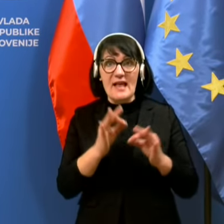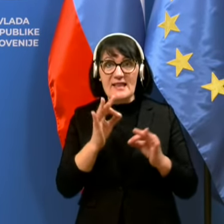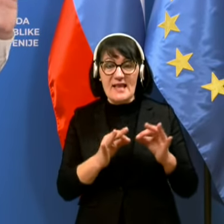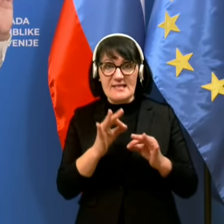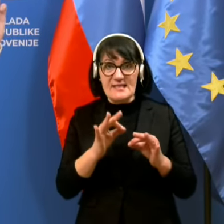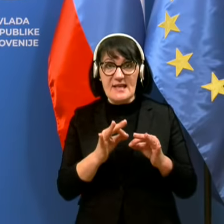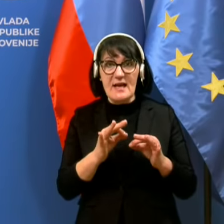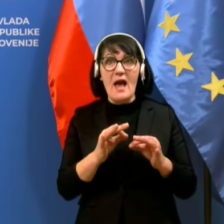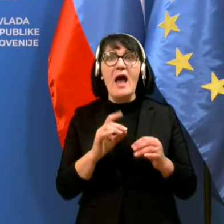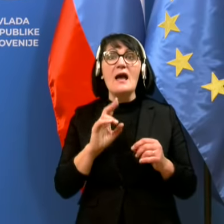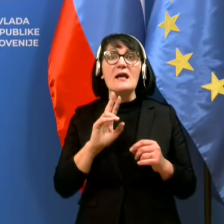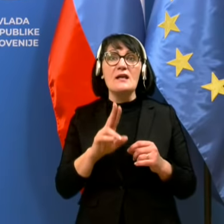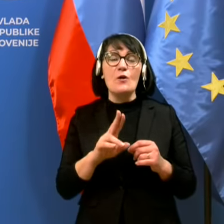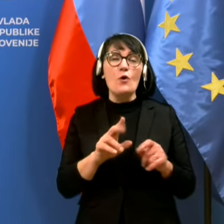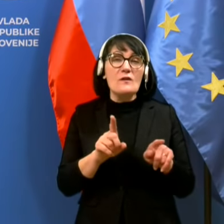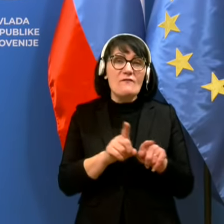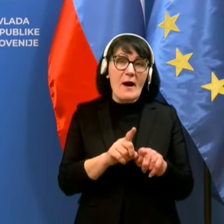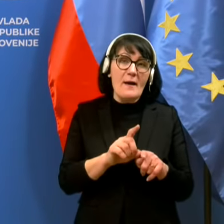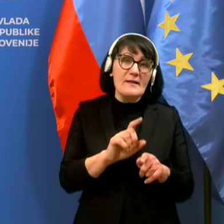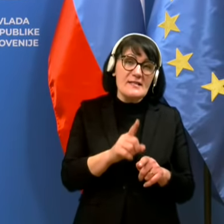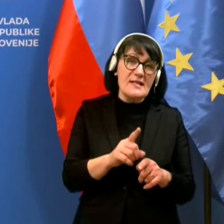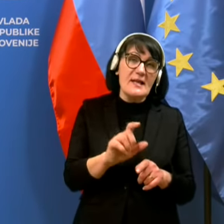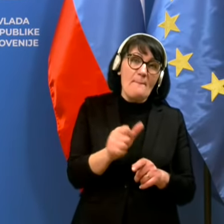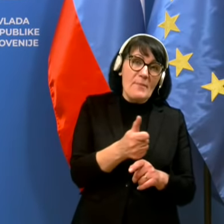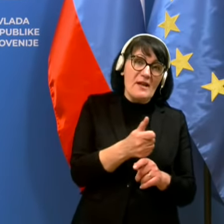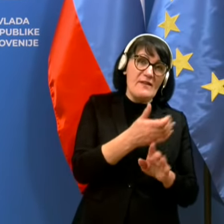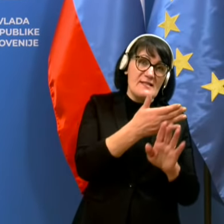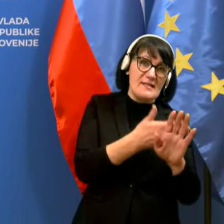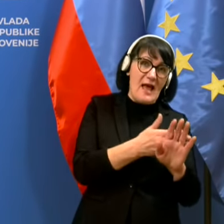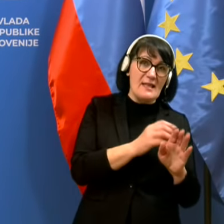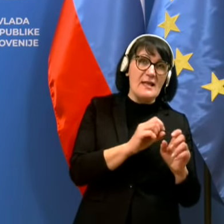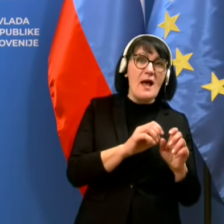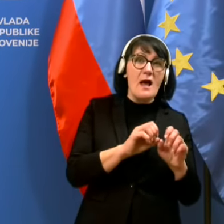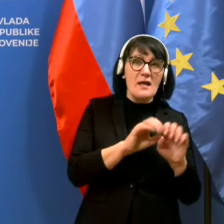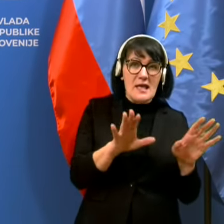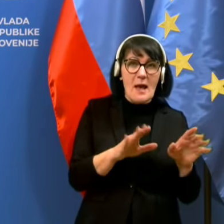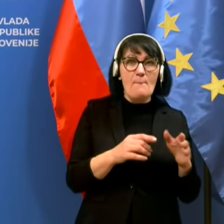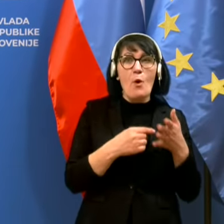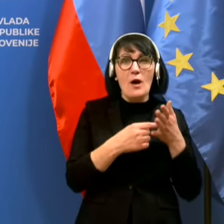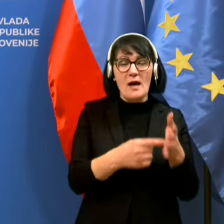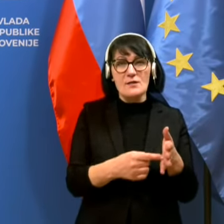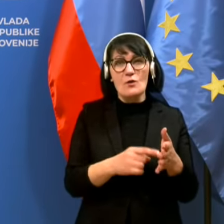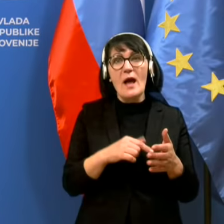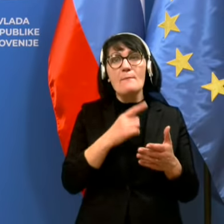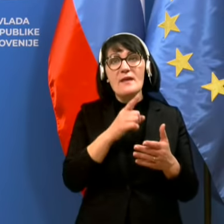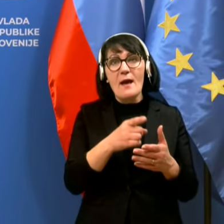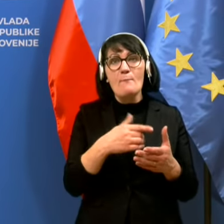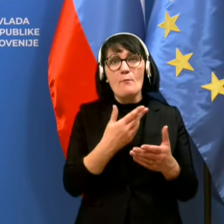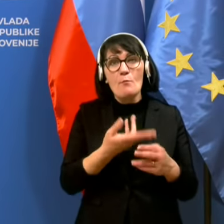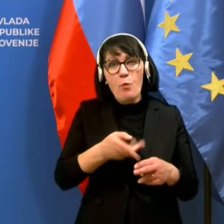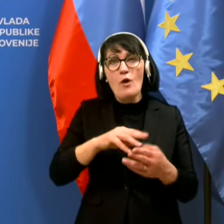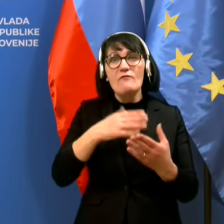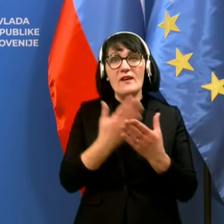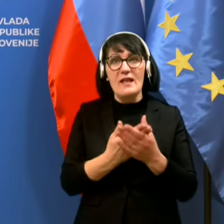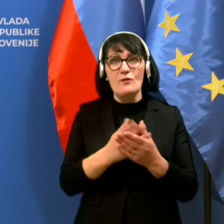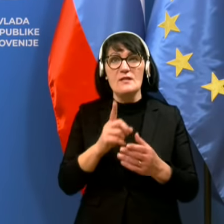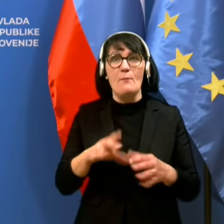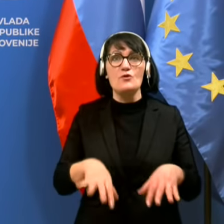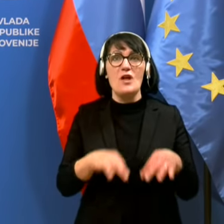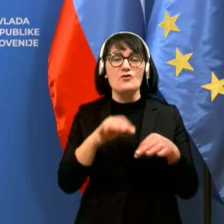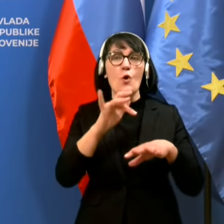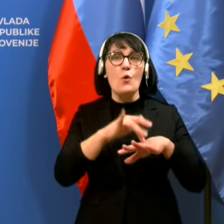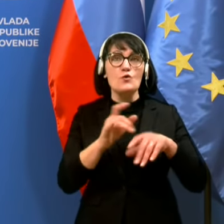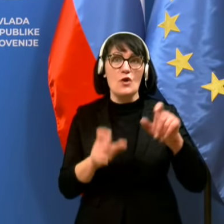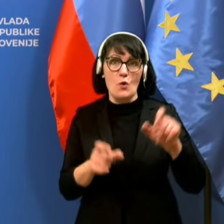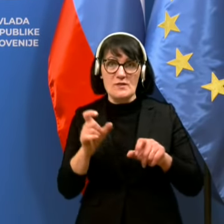tabeli v prvem slajdu, ki sem vam pokazal, performirajo boljše, ker tam je velika verjetnost, da boš najdu okuženo osebo. To pomeni, kar je